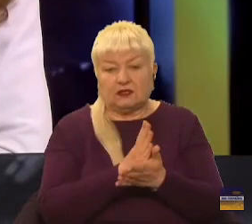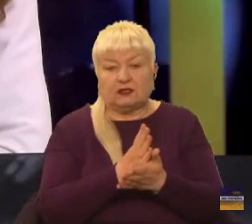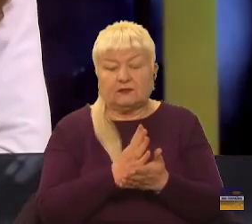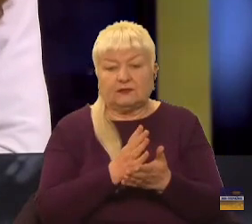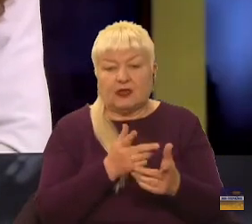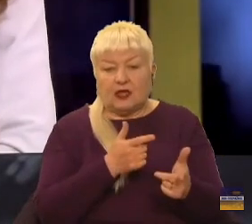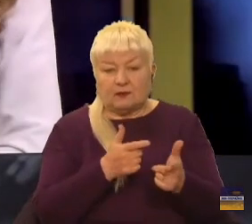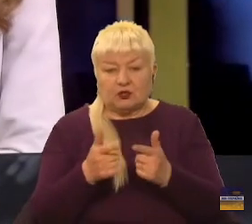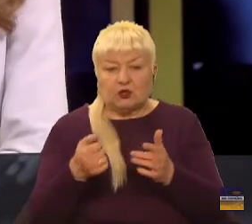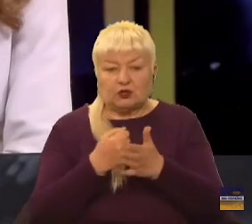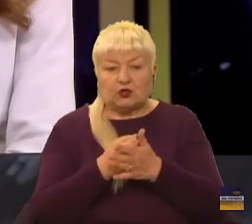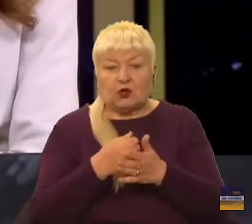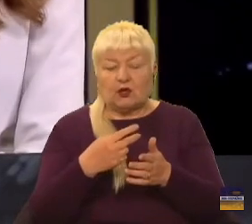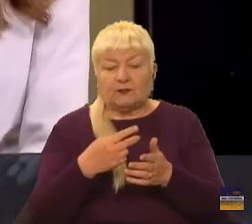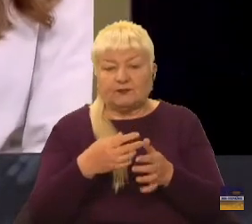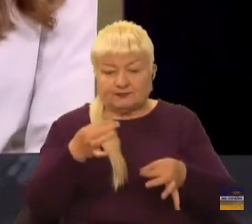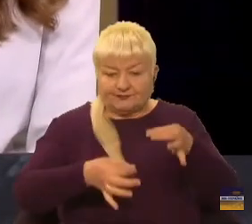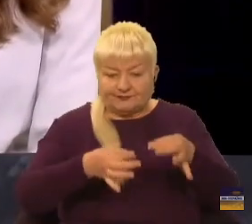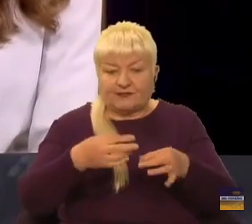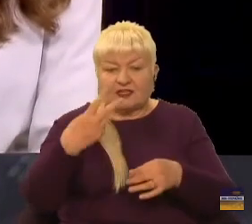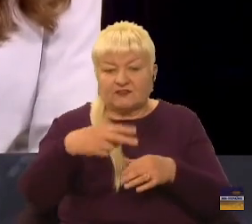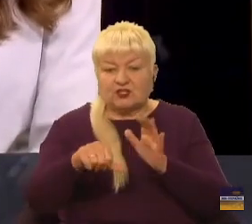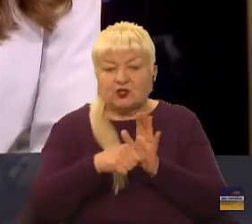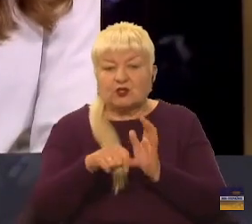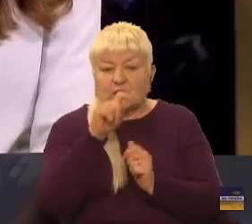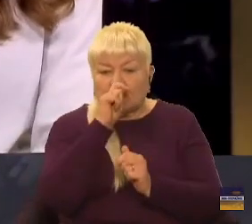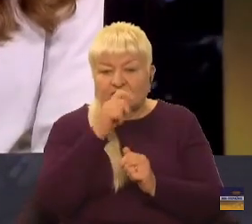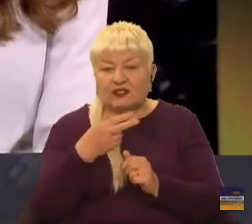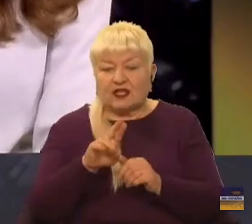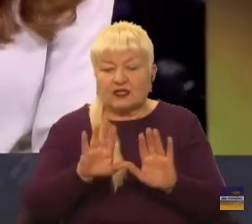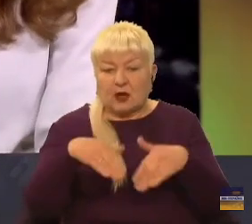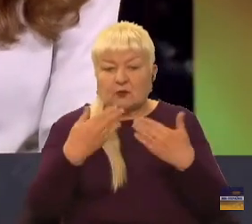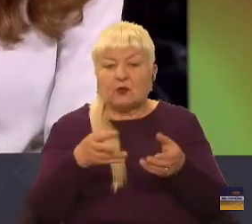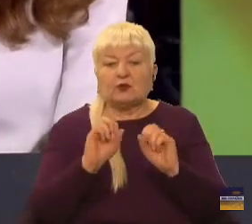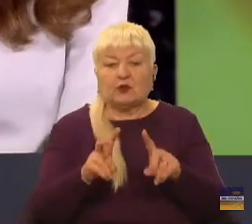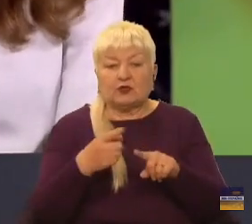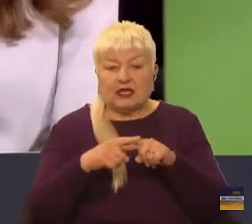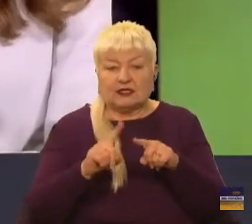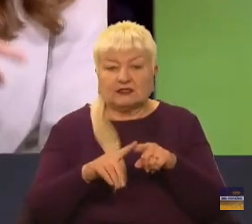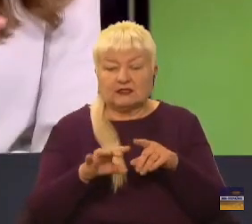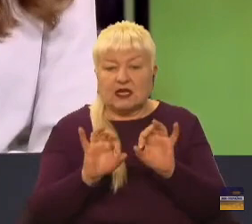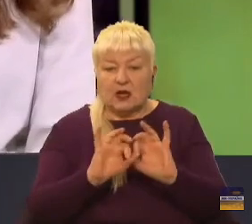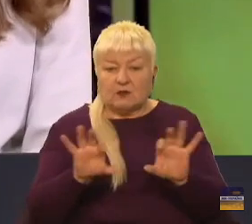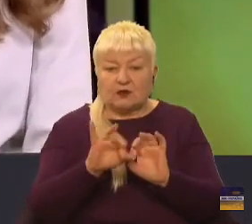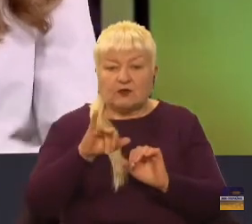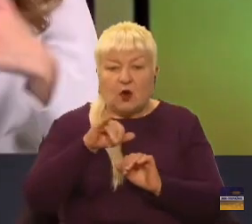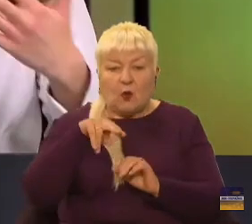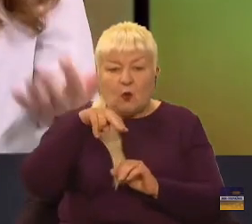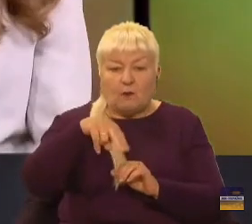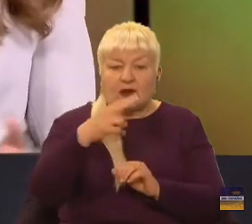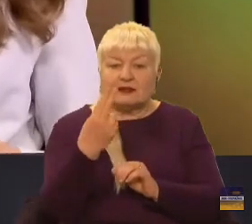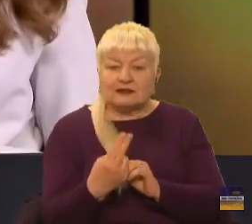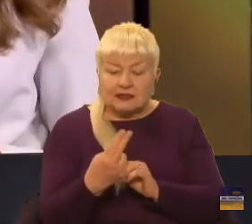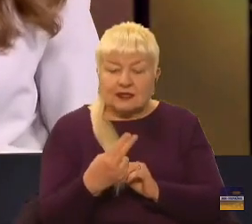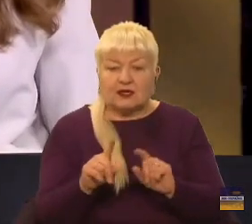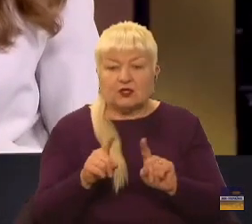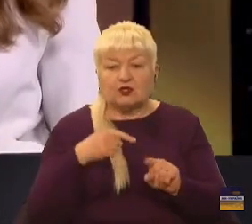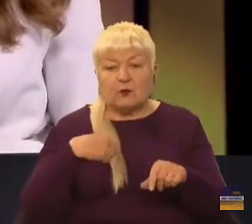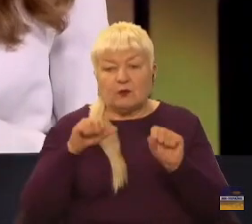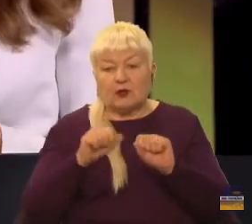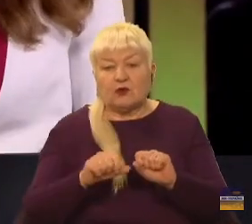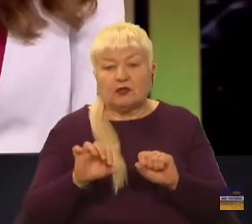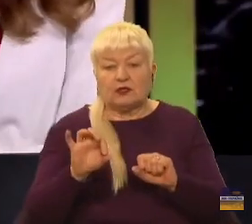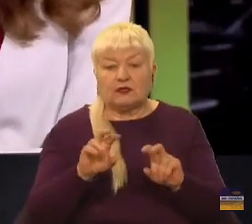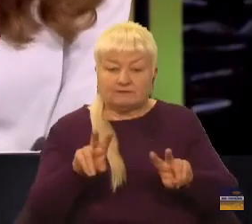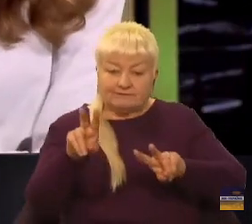цій справі. І я пропоную зараз послухати, як це прокоментували в УПЦ, і тоді ми з вами могли предметно про